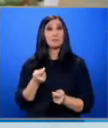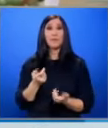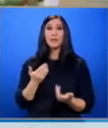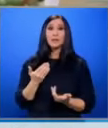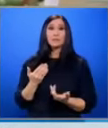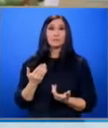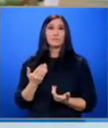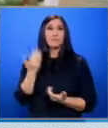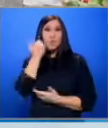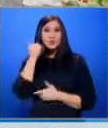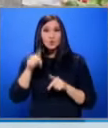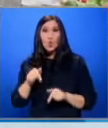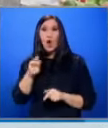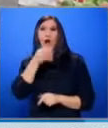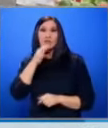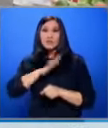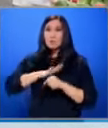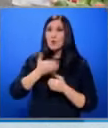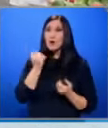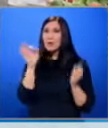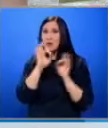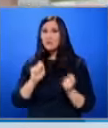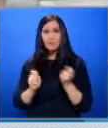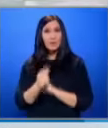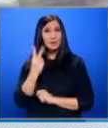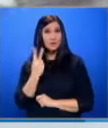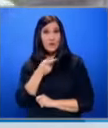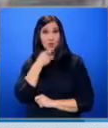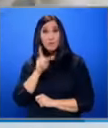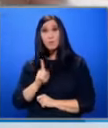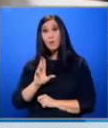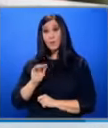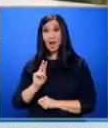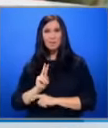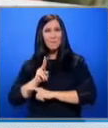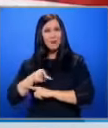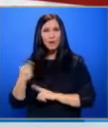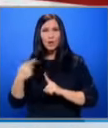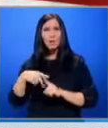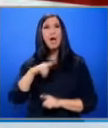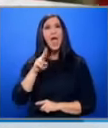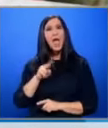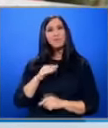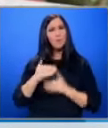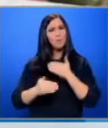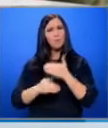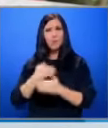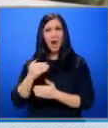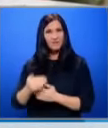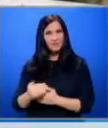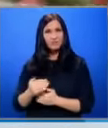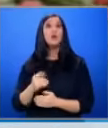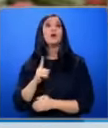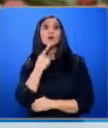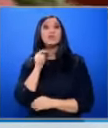пълни и няма никаква промяна С две думи можем да кажем, че преходът към еврото е плавен, но